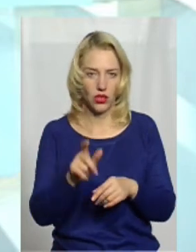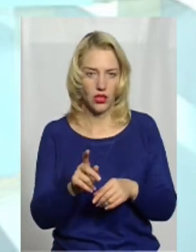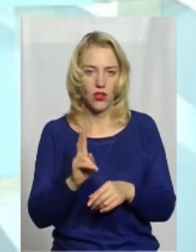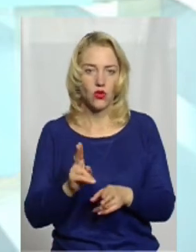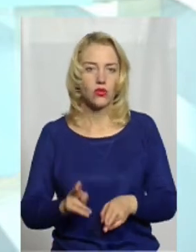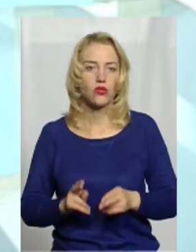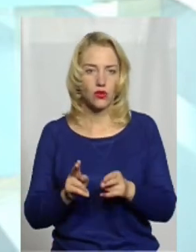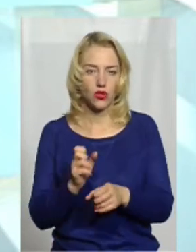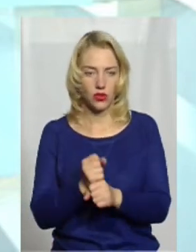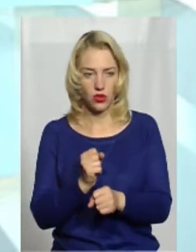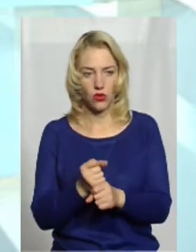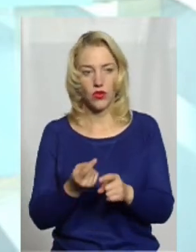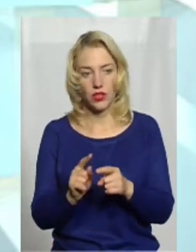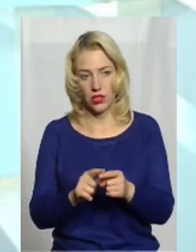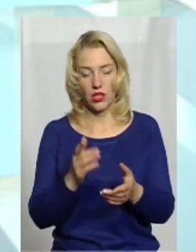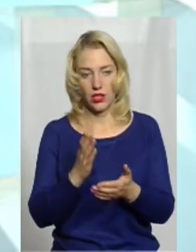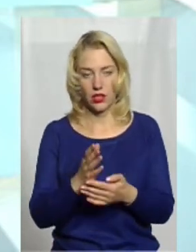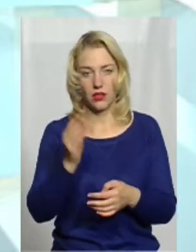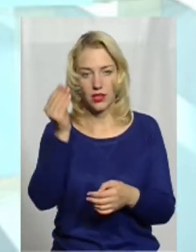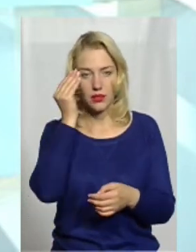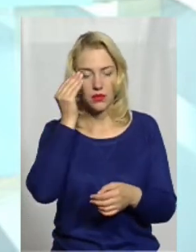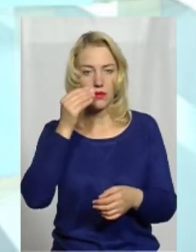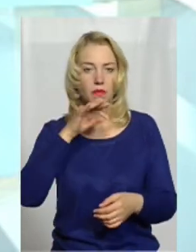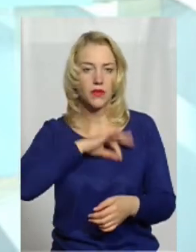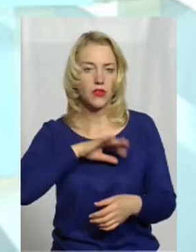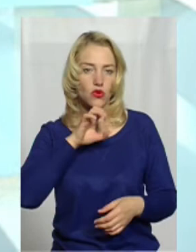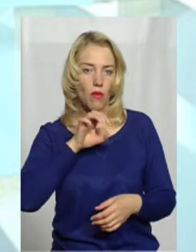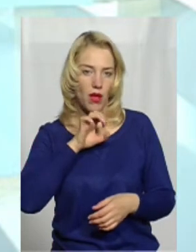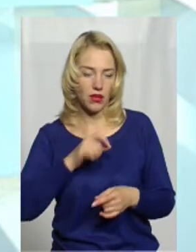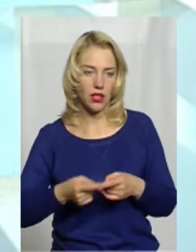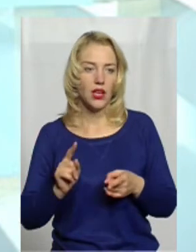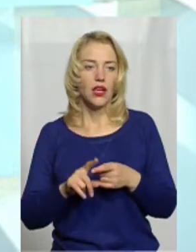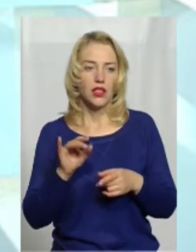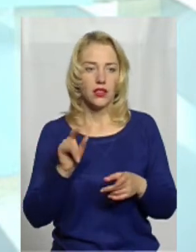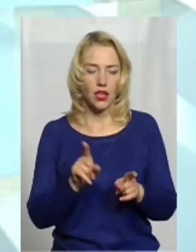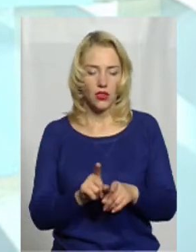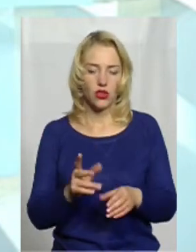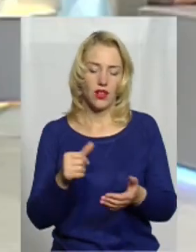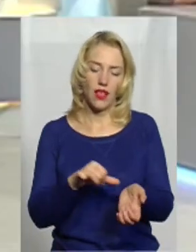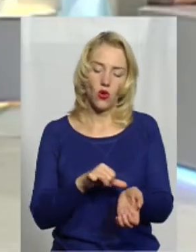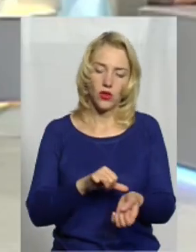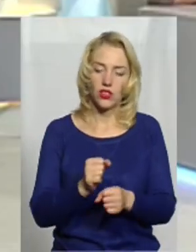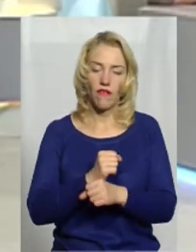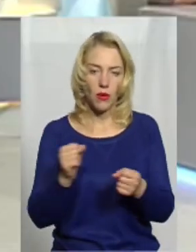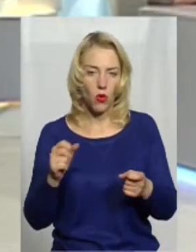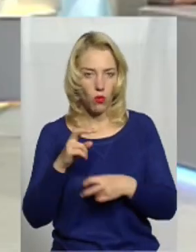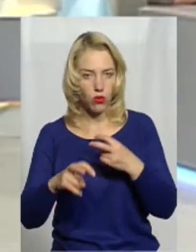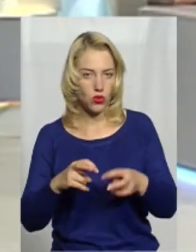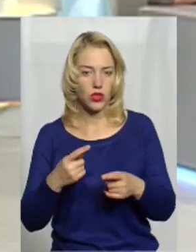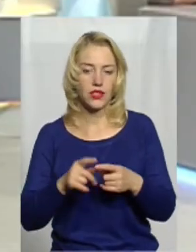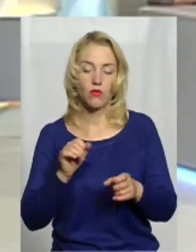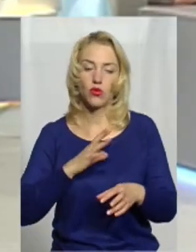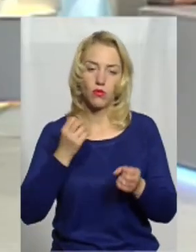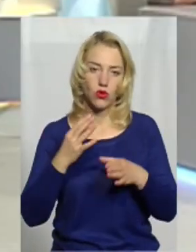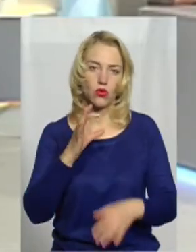позитивним прикладом застосування службової собаки. Пошук наркотичних або вибухових речовин. Це може бути і обшука,